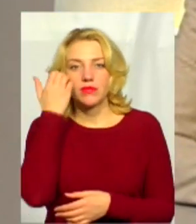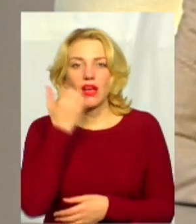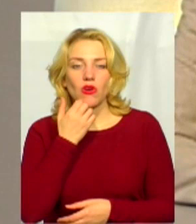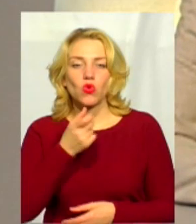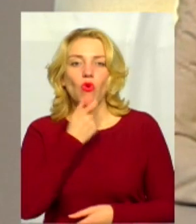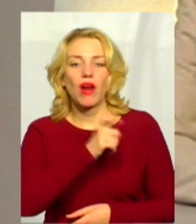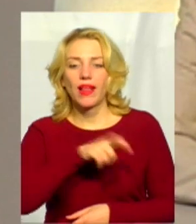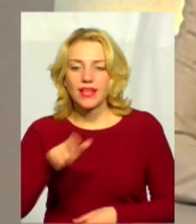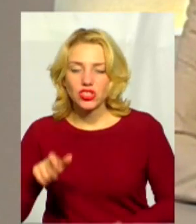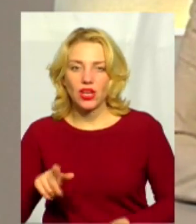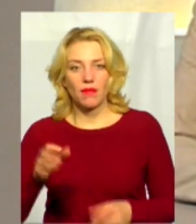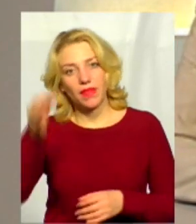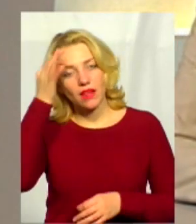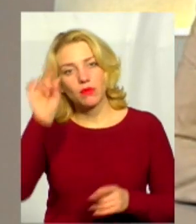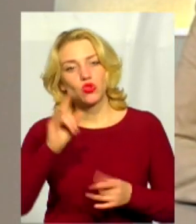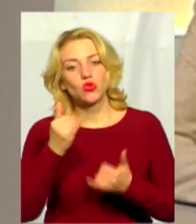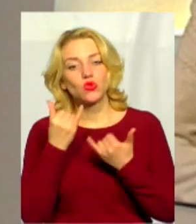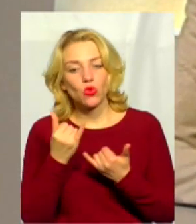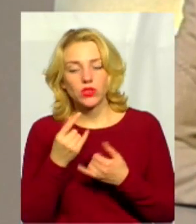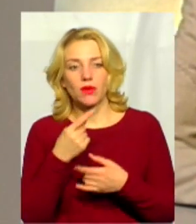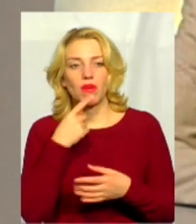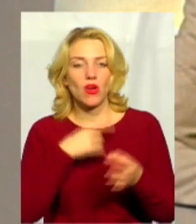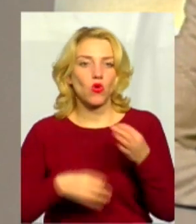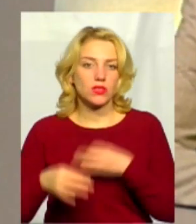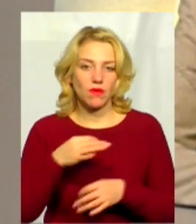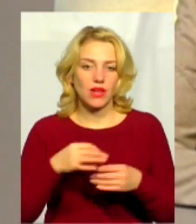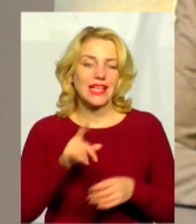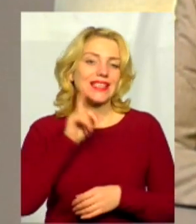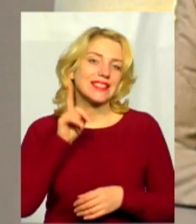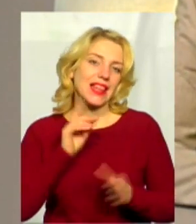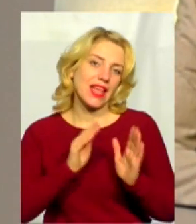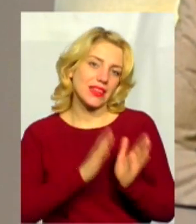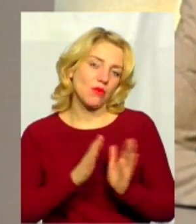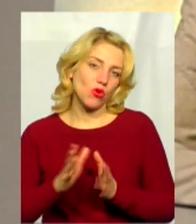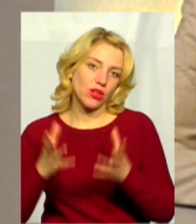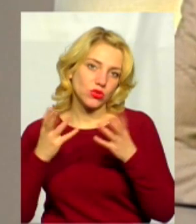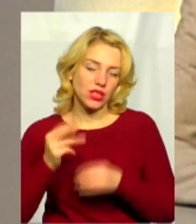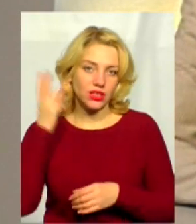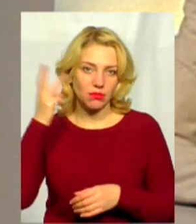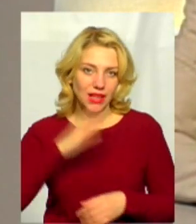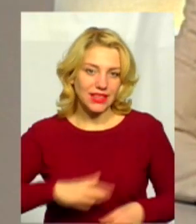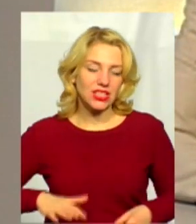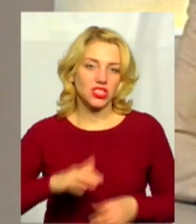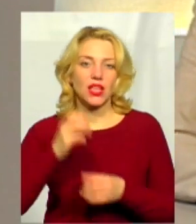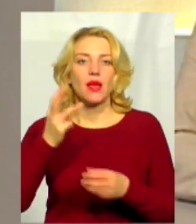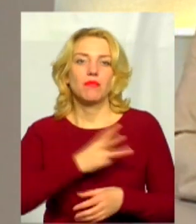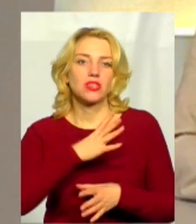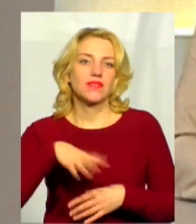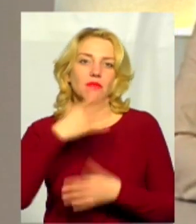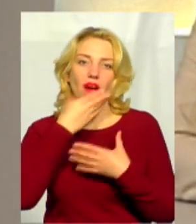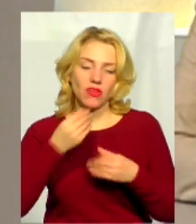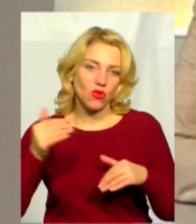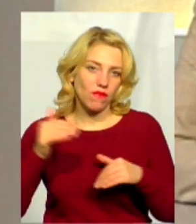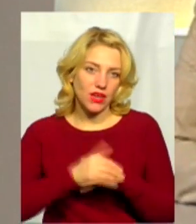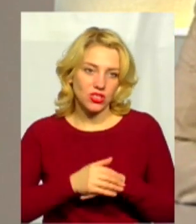глядачам та радіослугачам. Нагадаю, що сьогодні ми розмовляли про зелений порядок Дени Хмельниччини. Бажаю всім гарного вечора та до